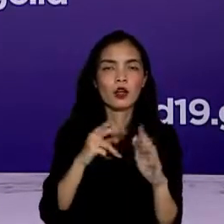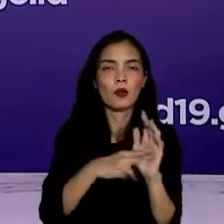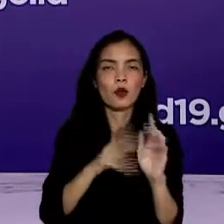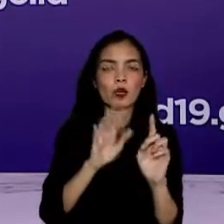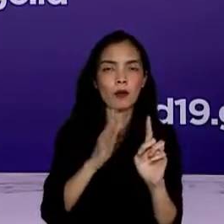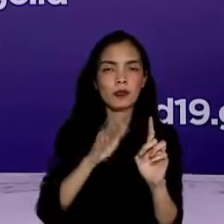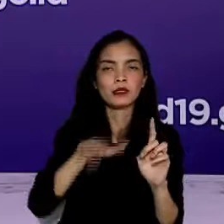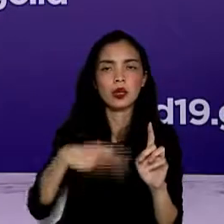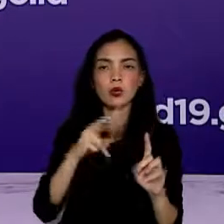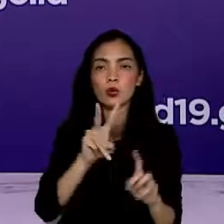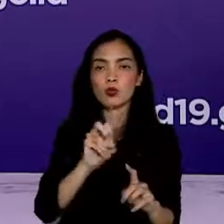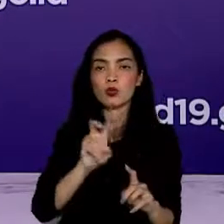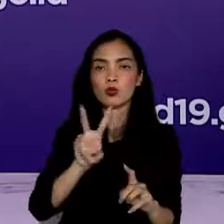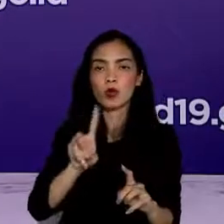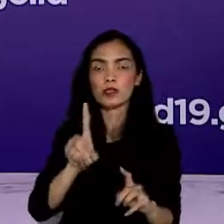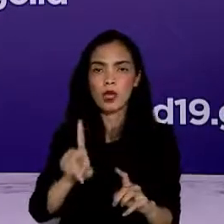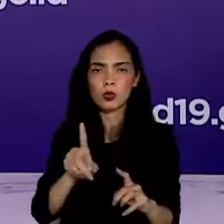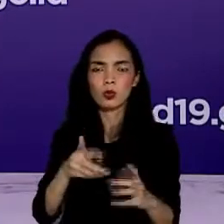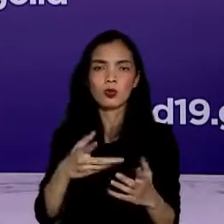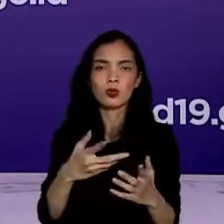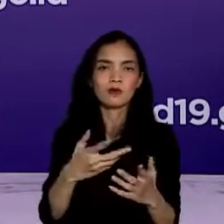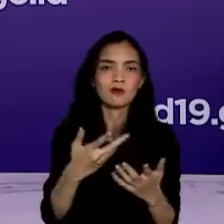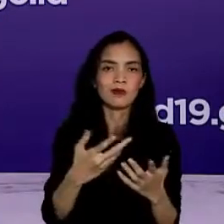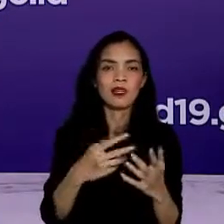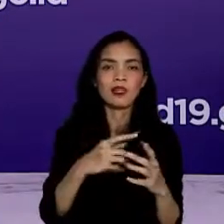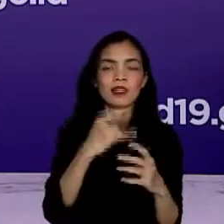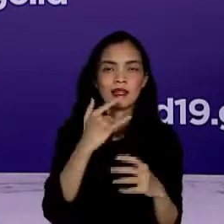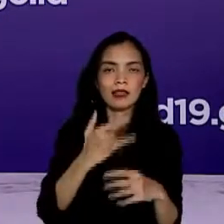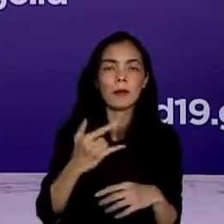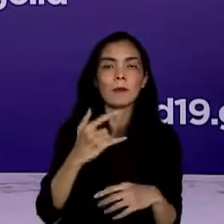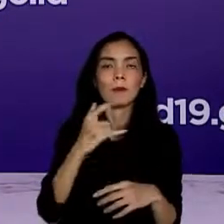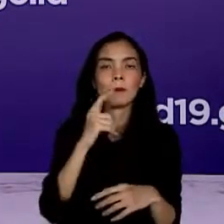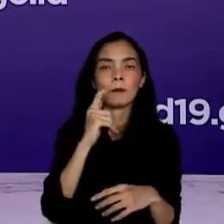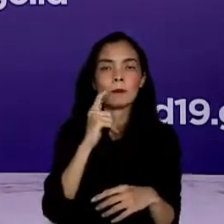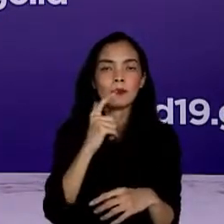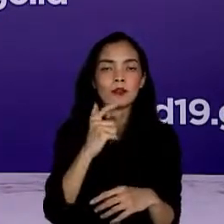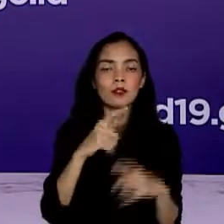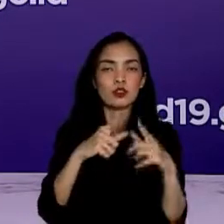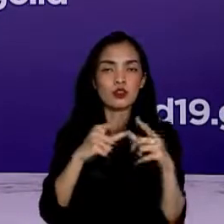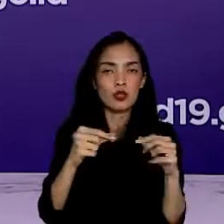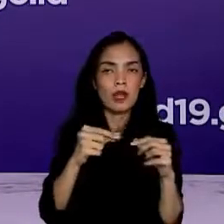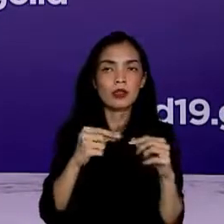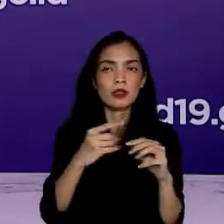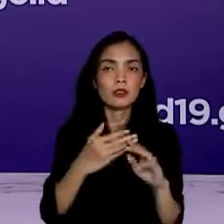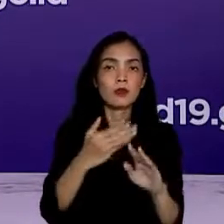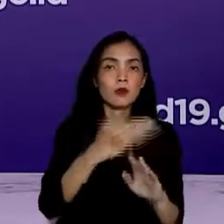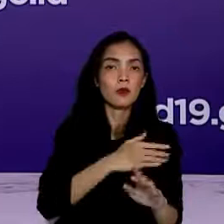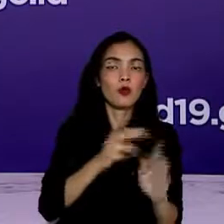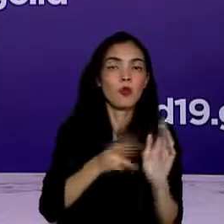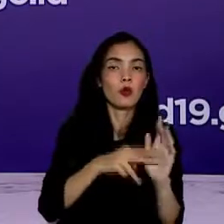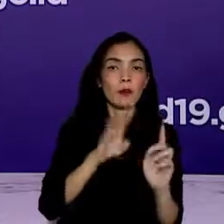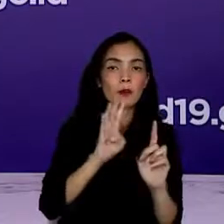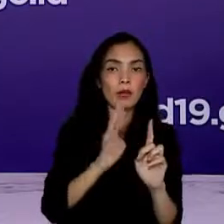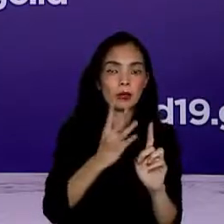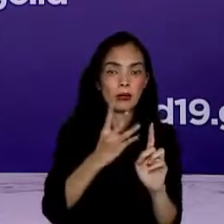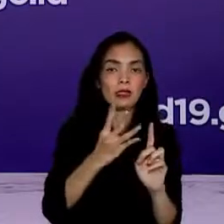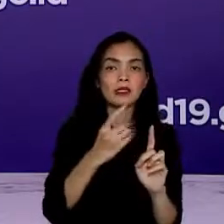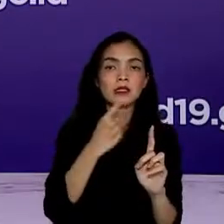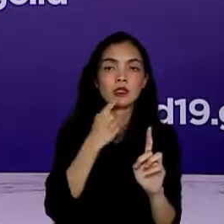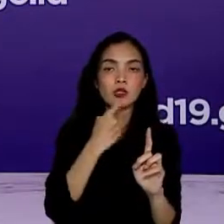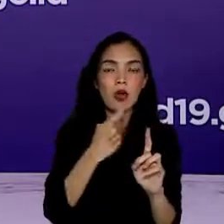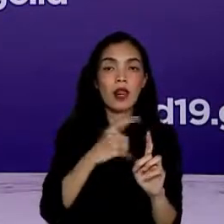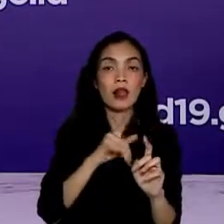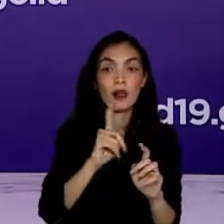.15 tahun 2021, yang tidak menghilangkan pemberlakuan Surat Edaran Satgas No.14 terkait